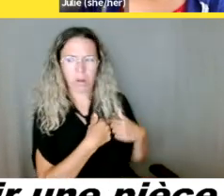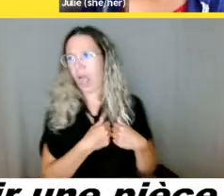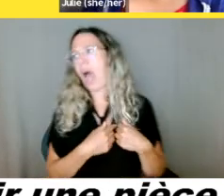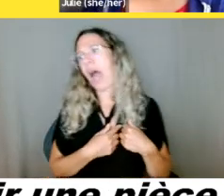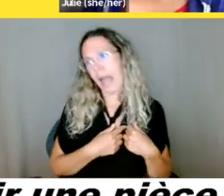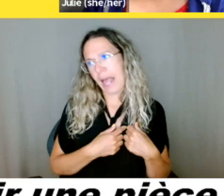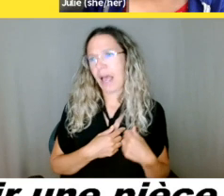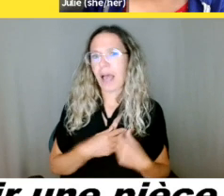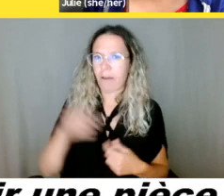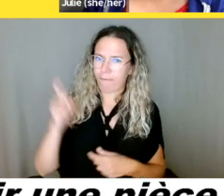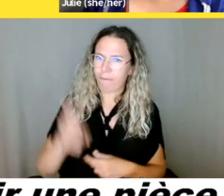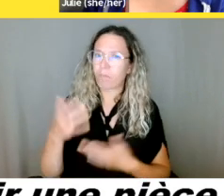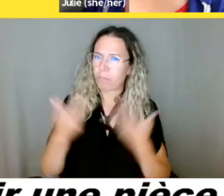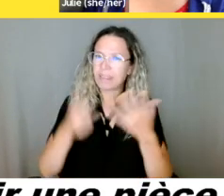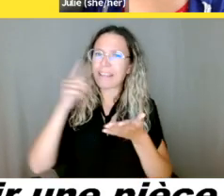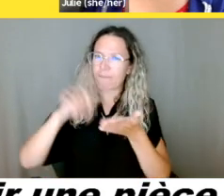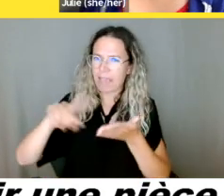vous êtes arrêté,